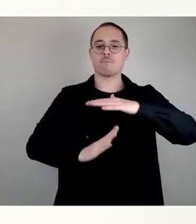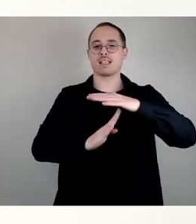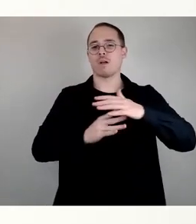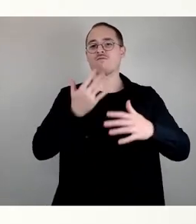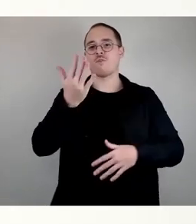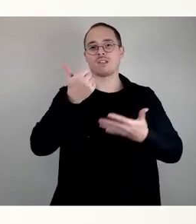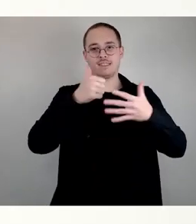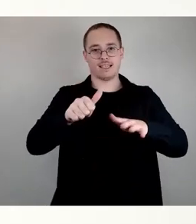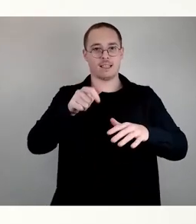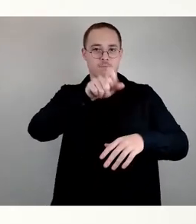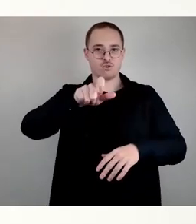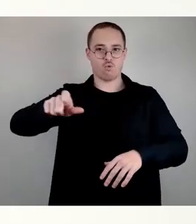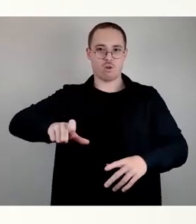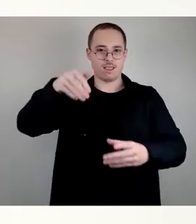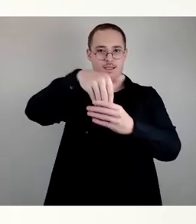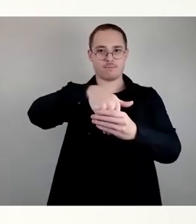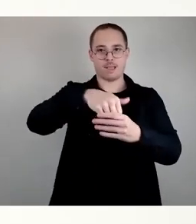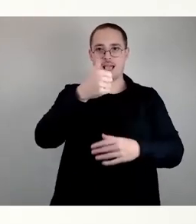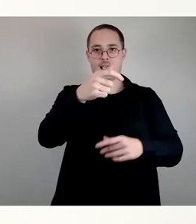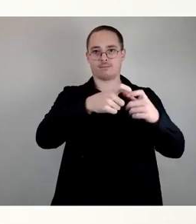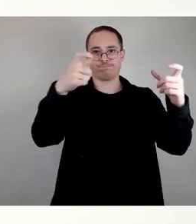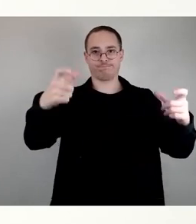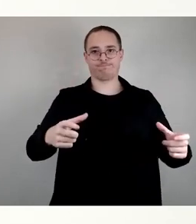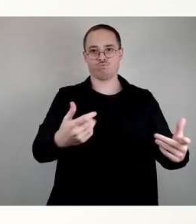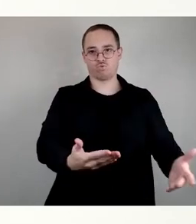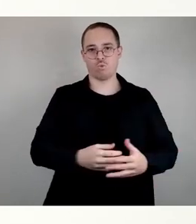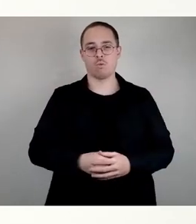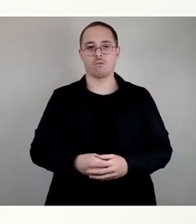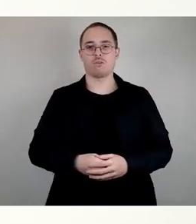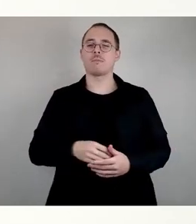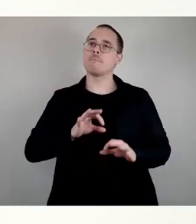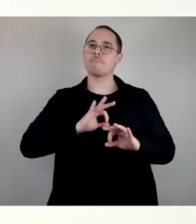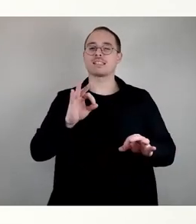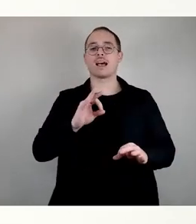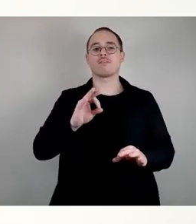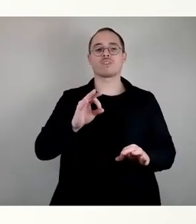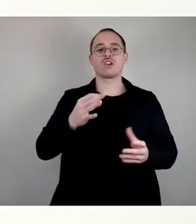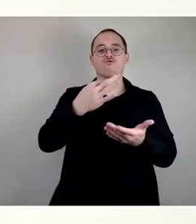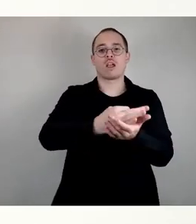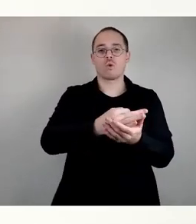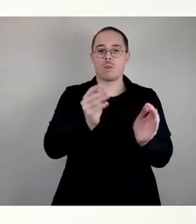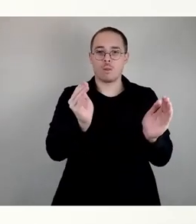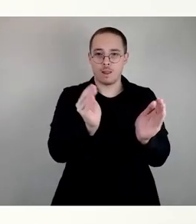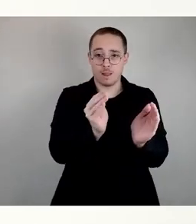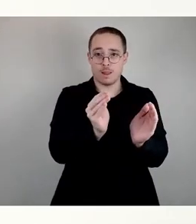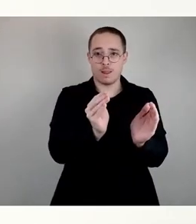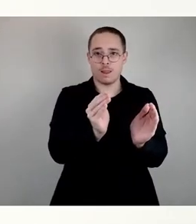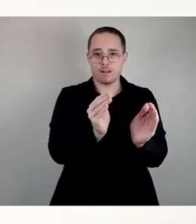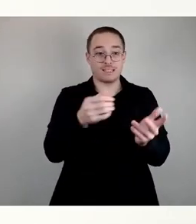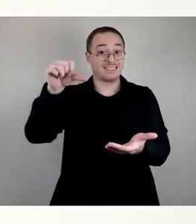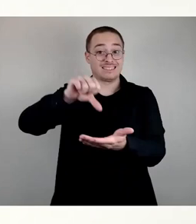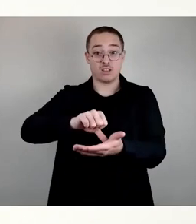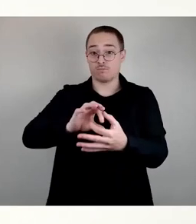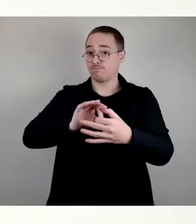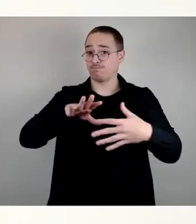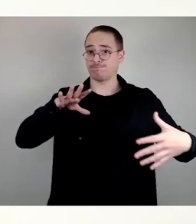tatsächlich kleinere Standorte dezentral, um auch die Integration zu ermöglichen. Und genau dieser